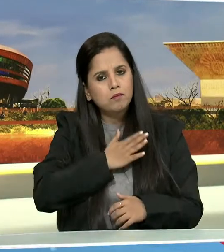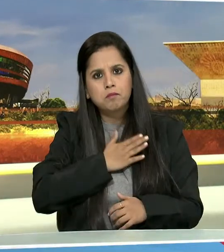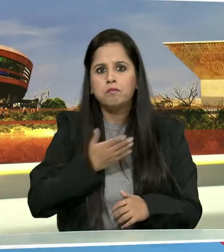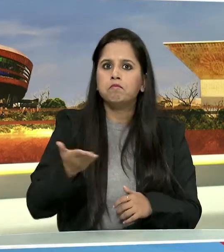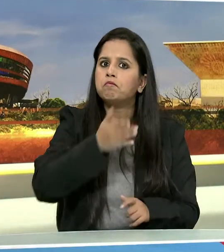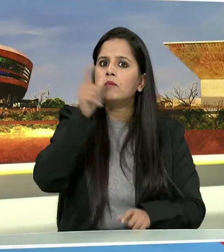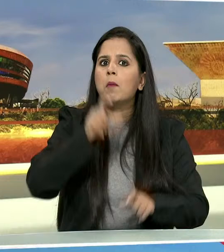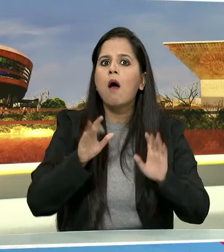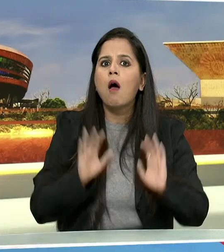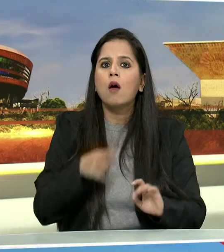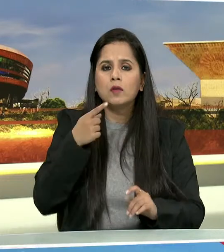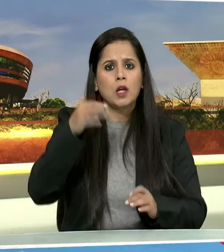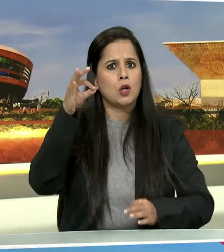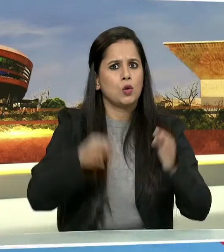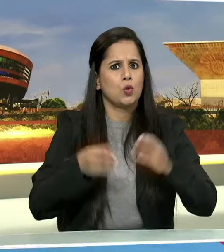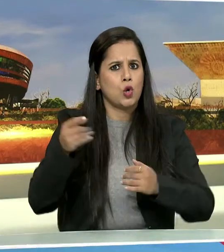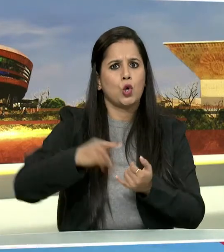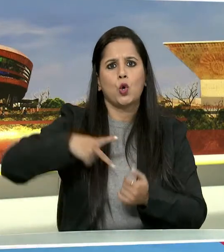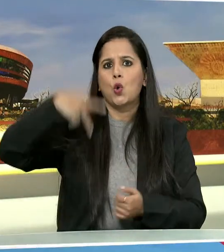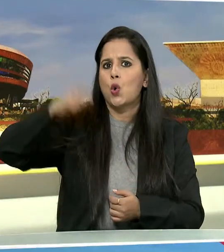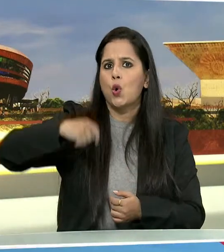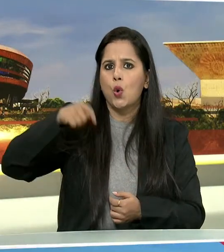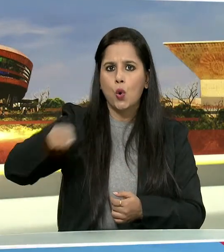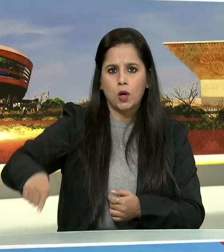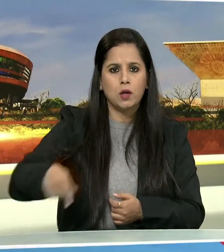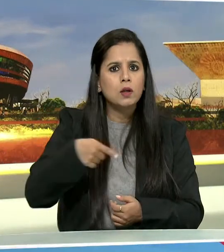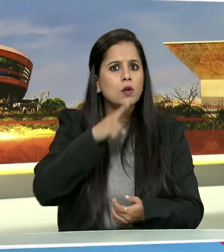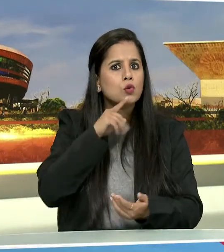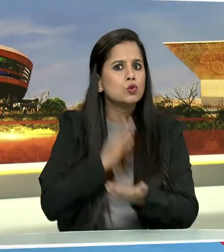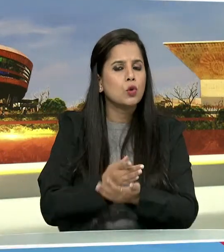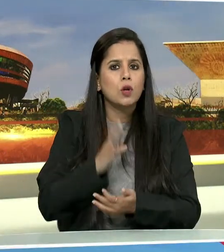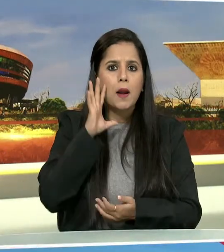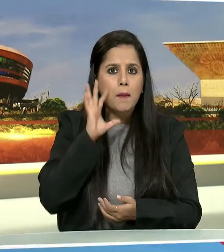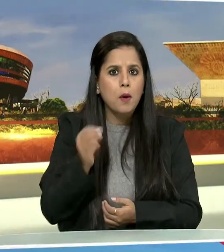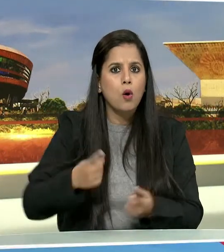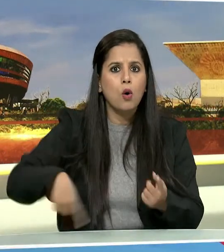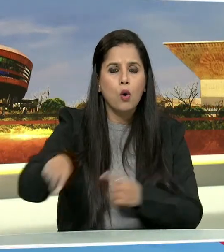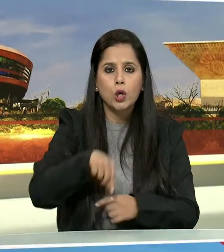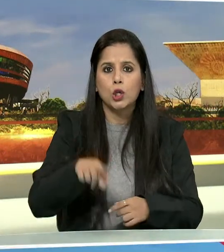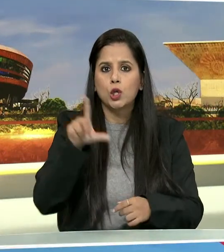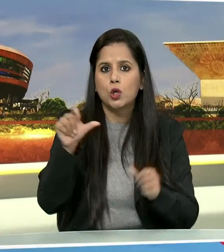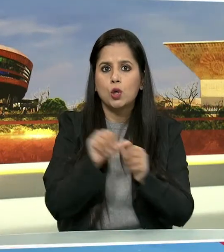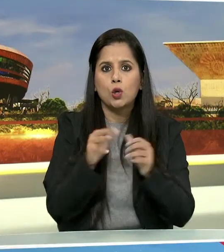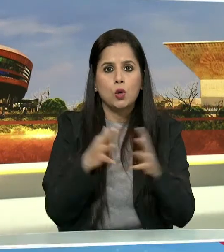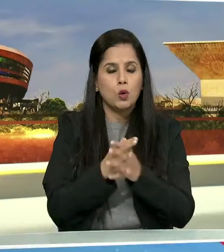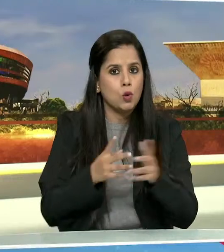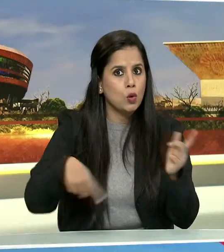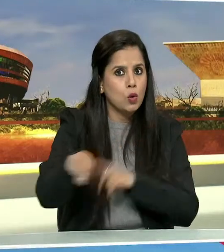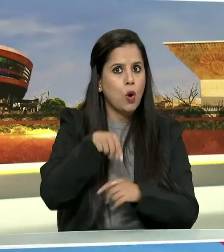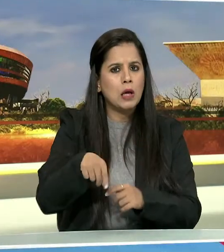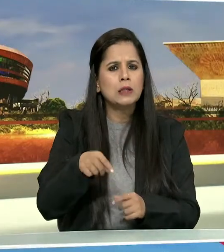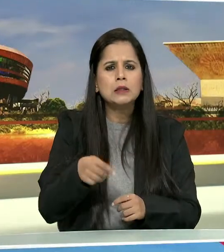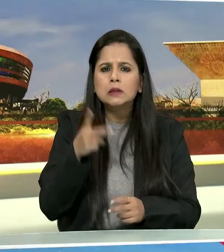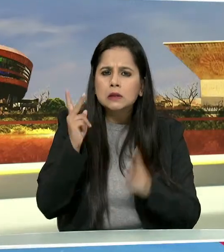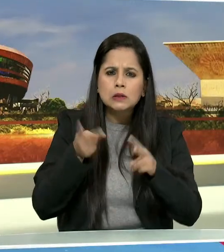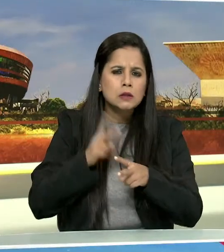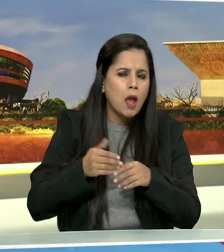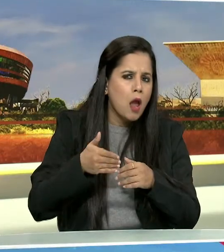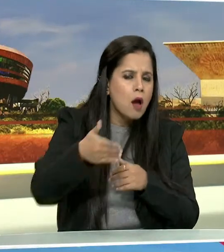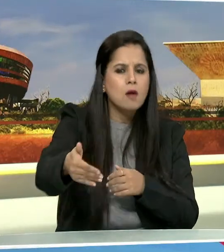उन्होंने कहा न्याय पालिका की भूमी का ये सुनिश्वित करना है कि कानून न्याय को बनाय रखे